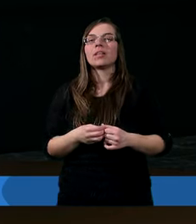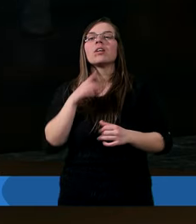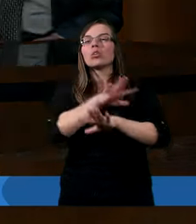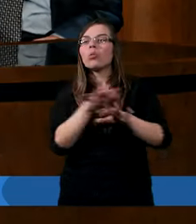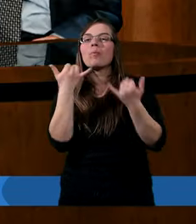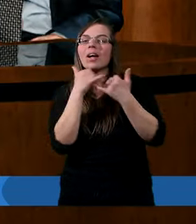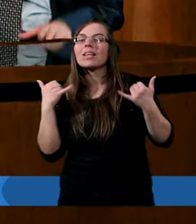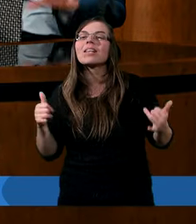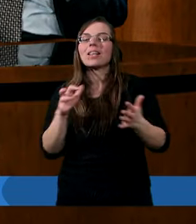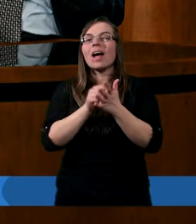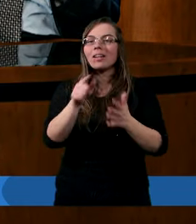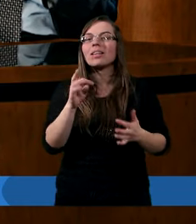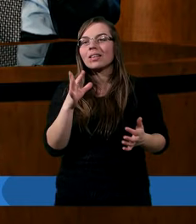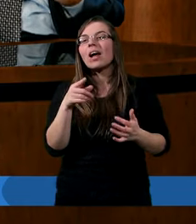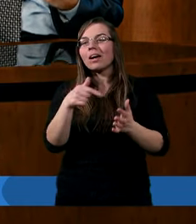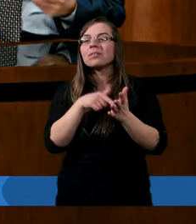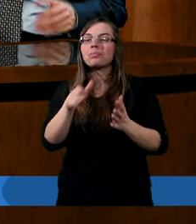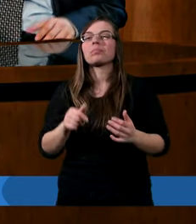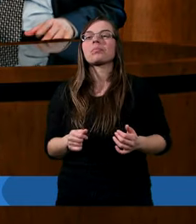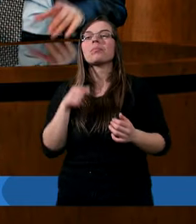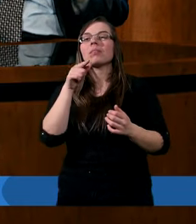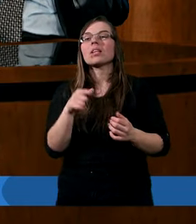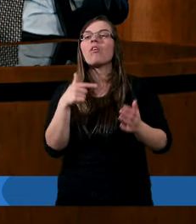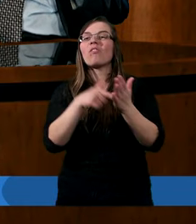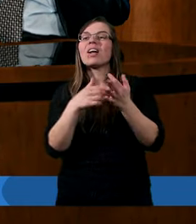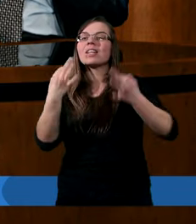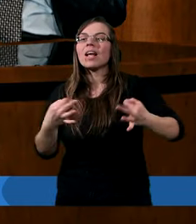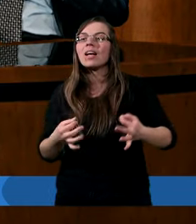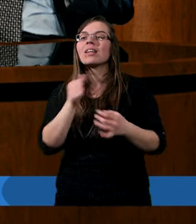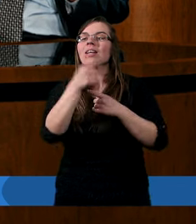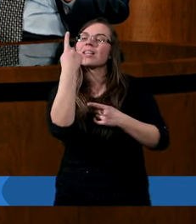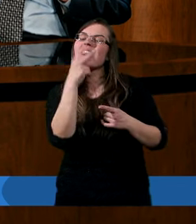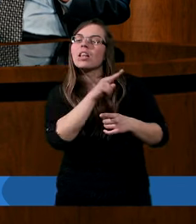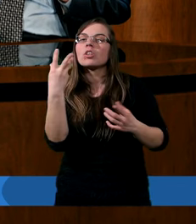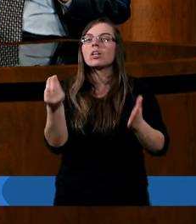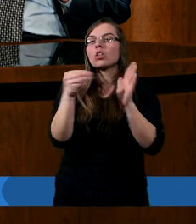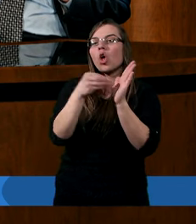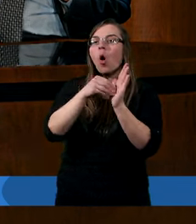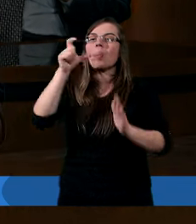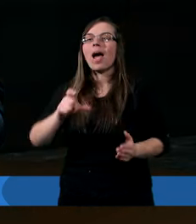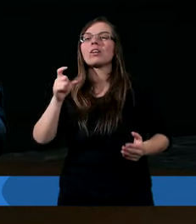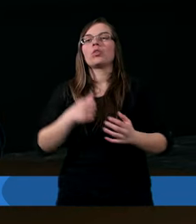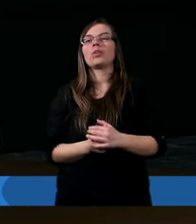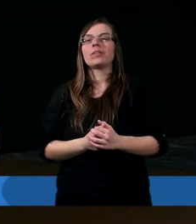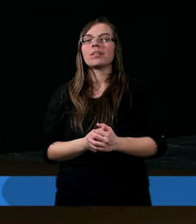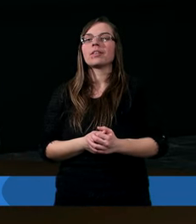jest zupełnie inne zagadnienie. Także to też jakiś tam masz ten związek. Natomiast jeszcze tylko jedną rzecz chciałem dodać.